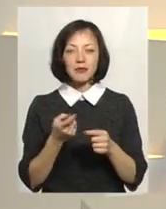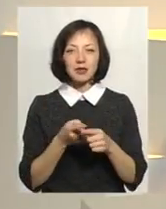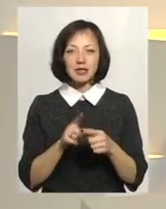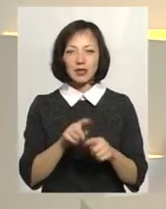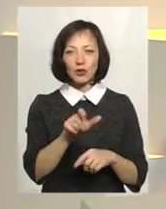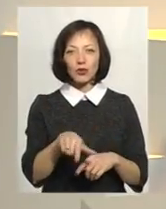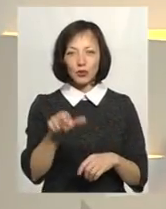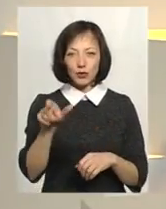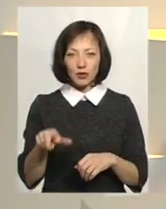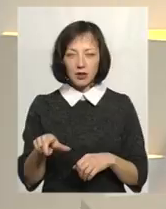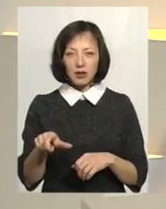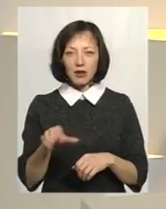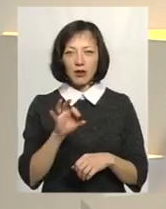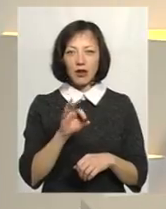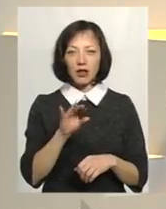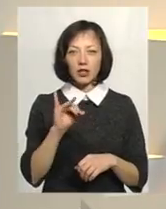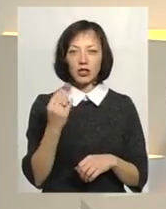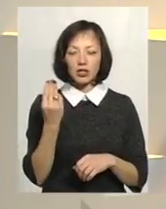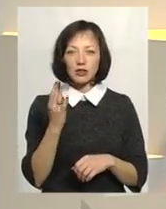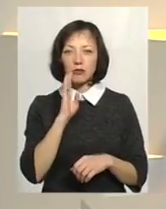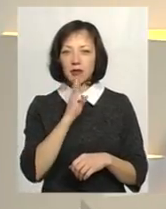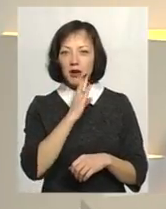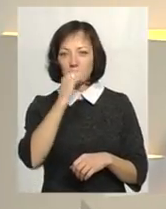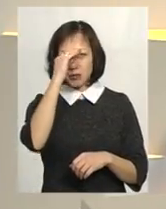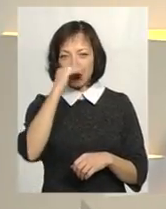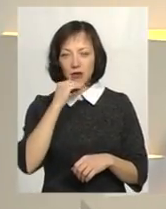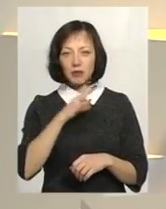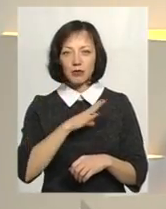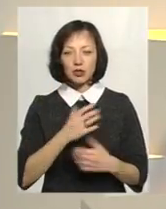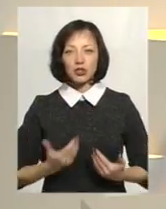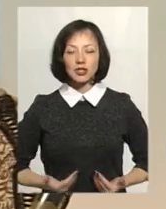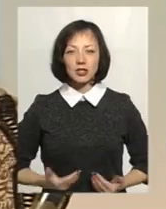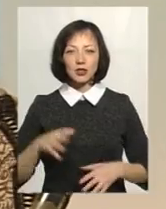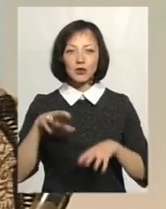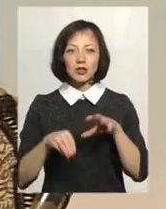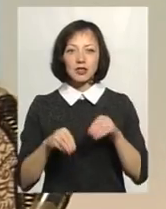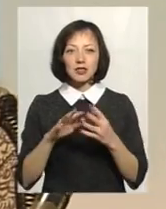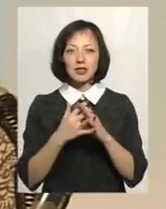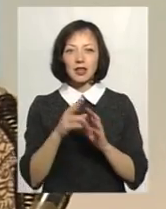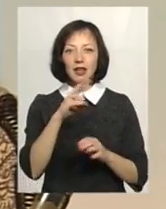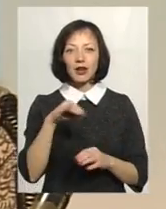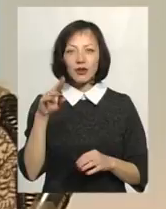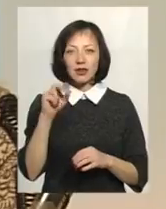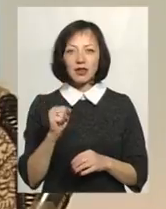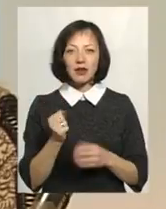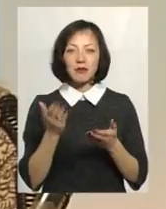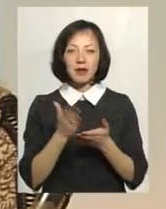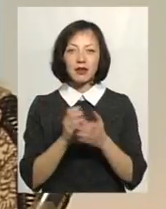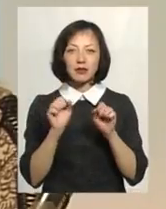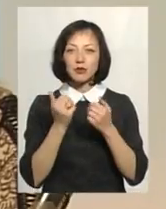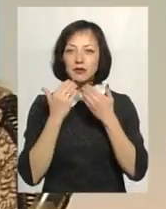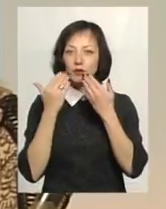люди, Олена Тиш, її мати і батько, вони були жителями сусіднього села Людмили. І ми мали змогу